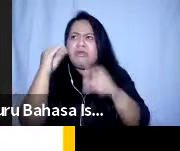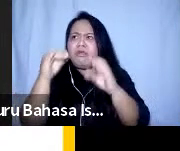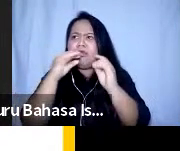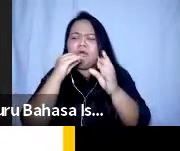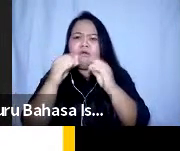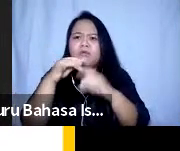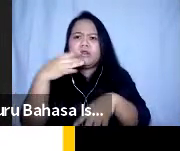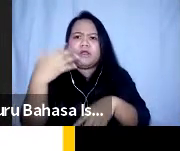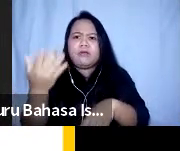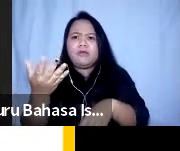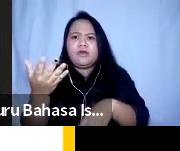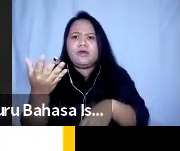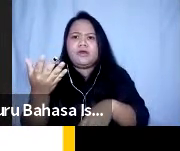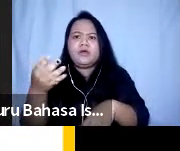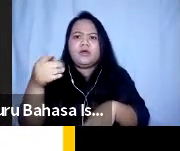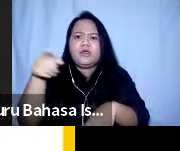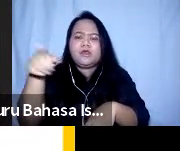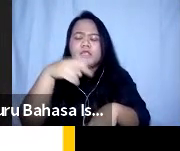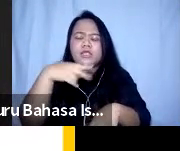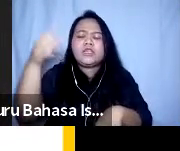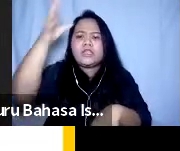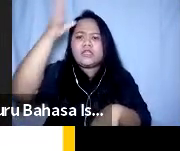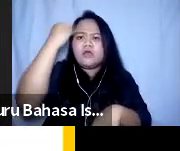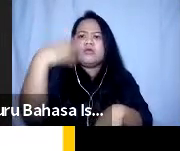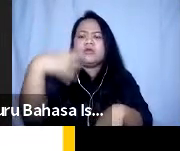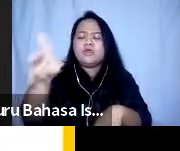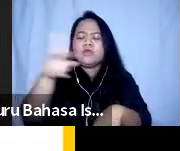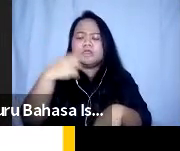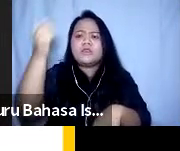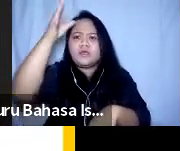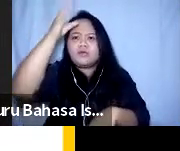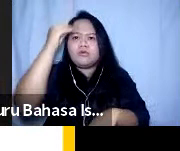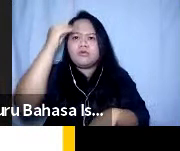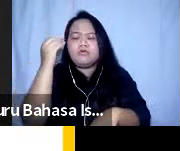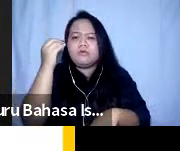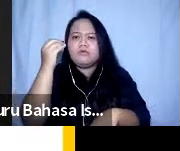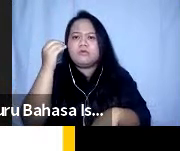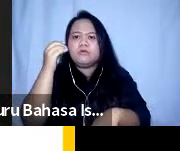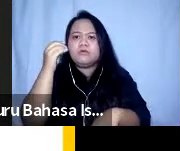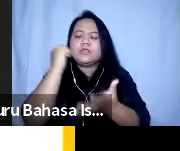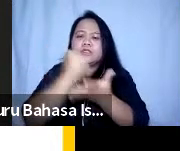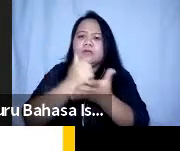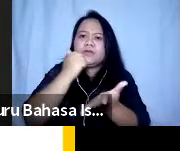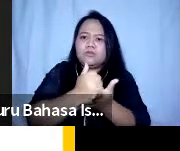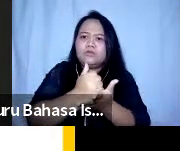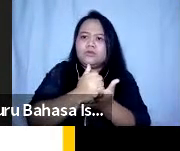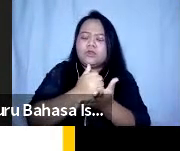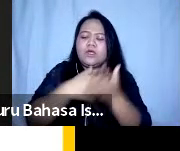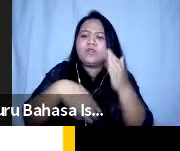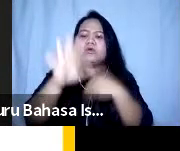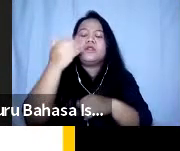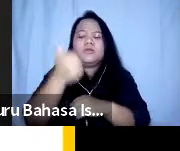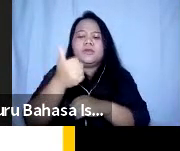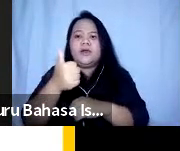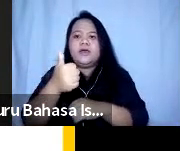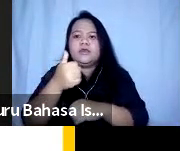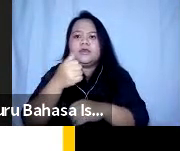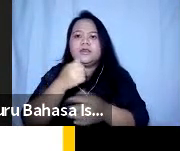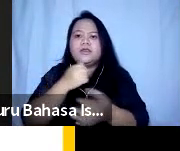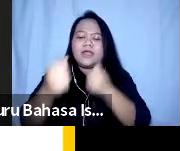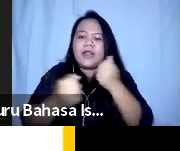menganggap kita tahu kita tahu padahal sesungguhnya hal yang lebih baik dilakukan adalah